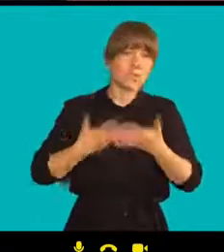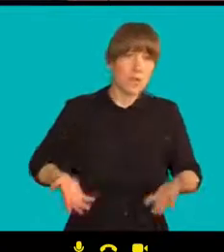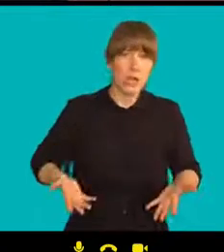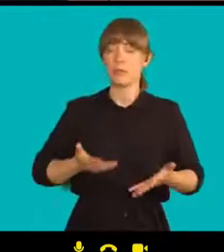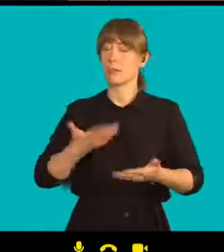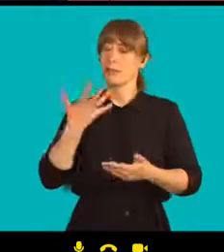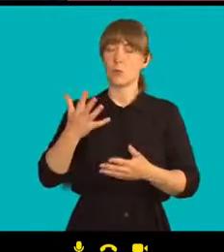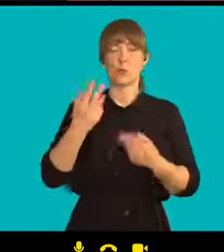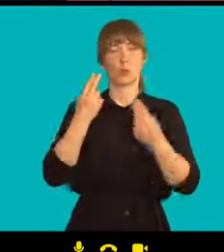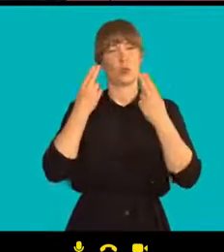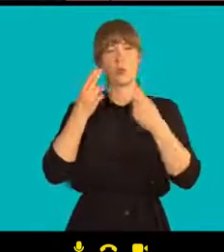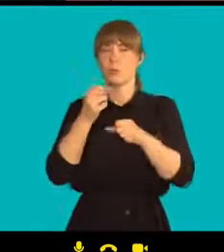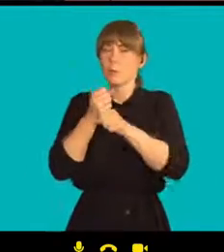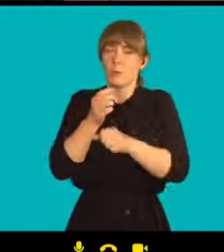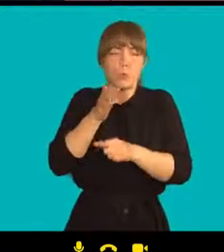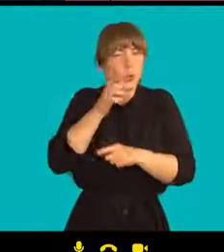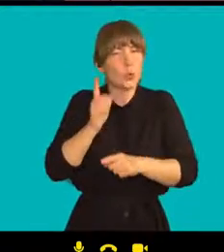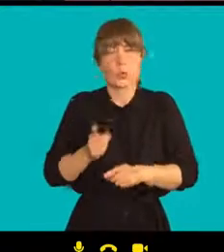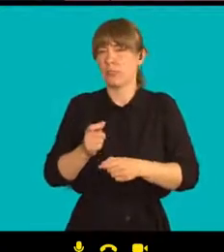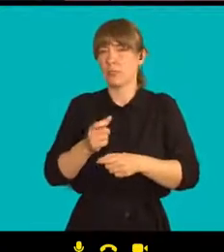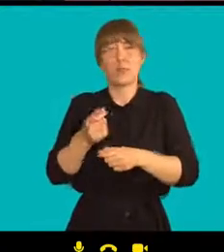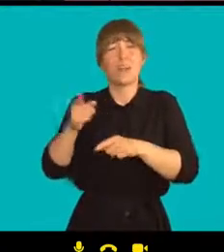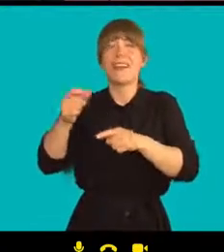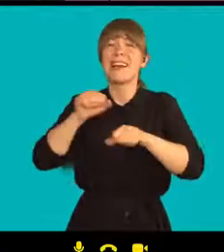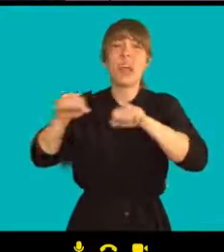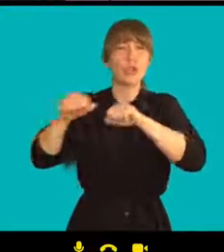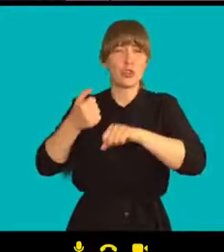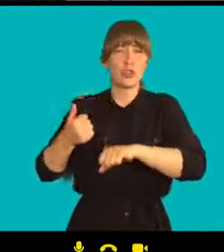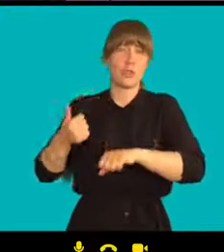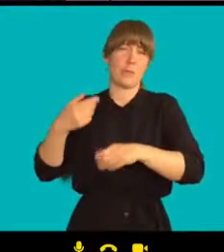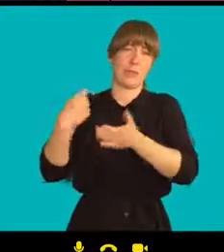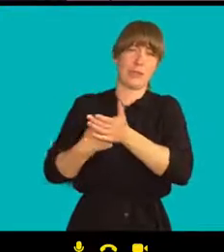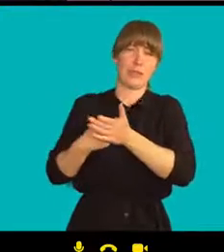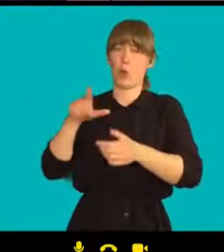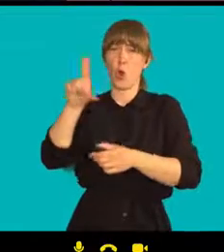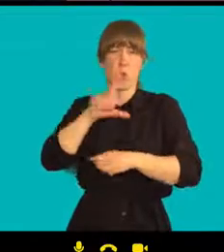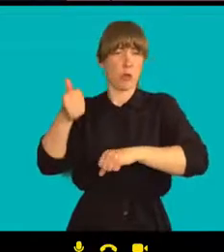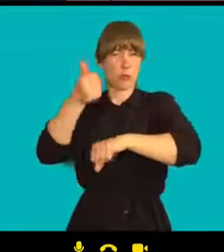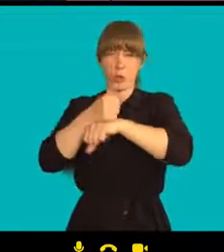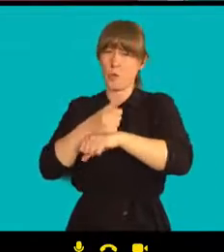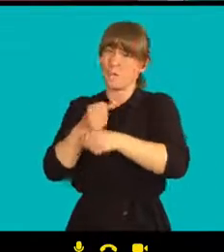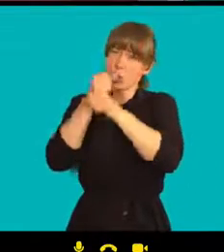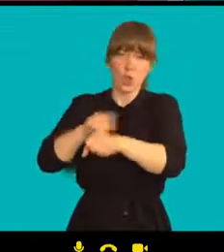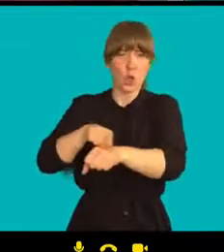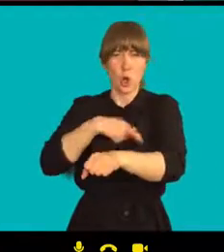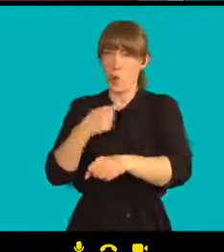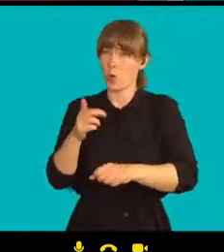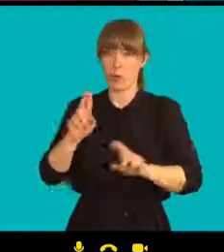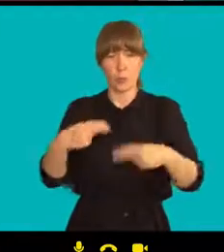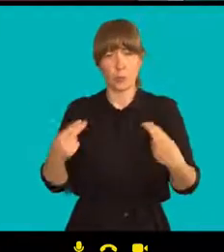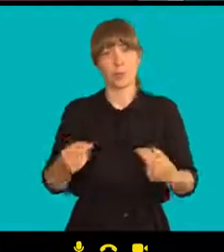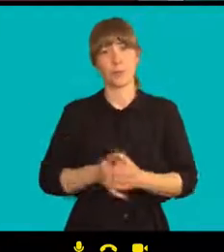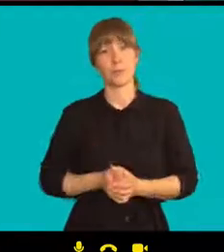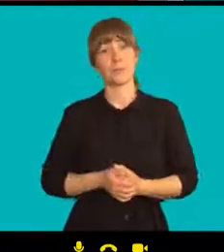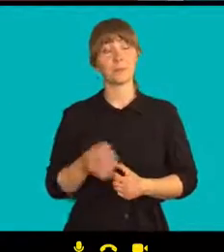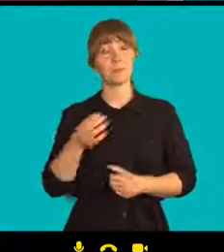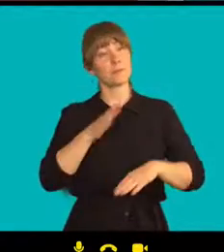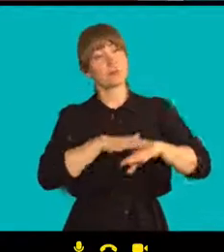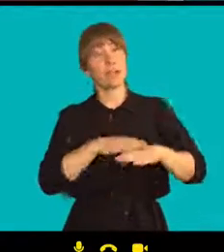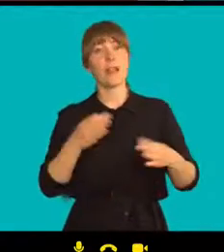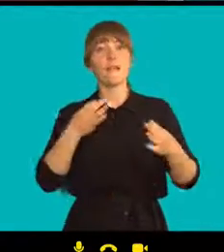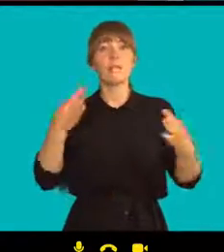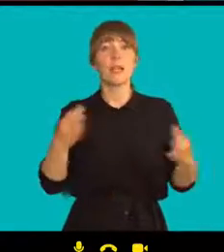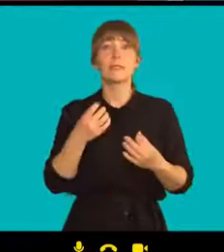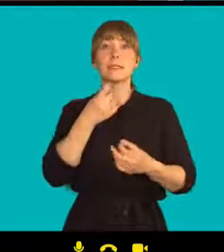legitimitu a nemůže vydržet dlouho. Pro ty konkrétní změny, ale jsou potřeba nějaké konkrétní kroky, vy jste to i zmínil, je